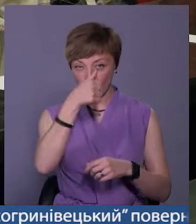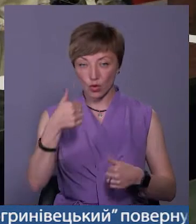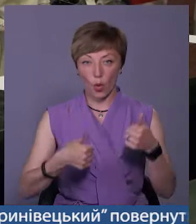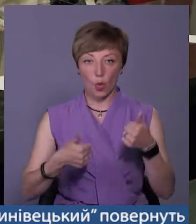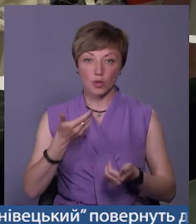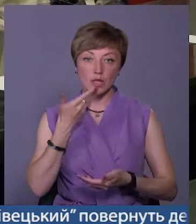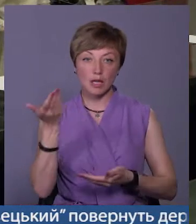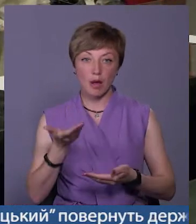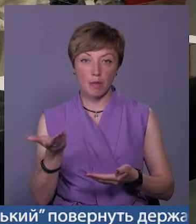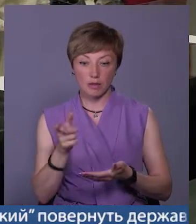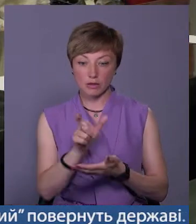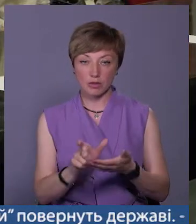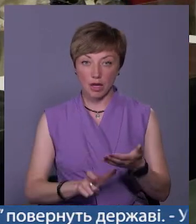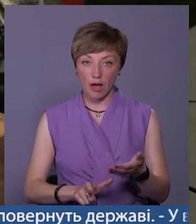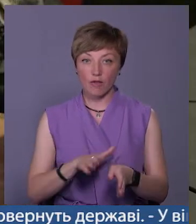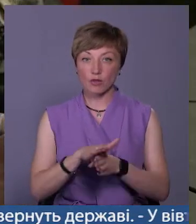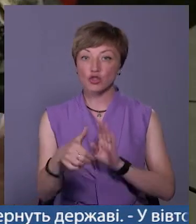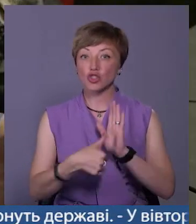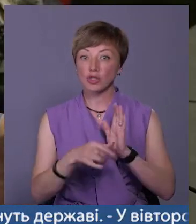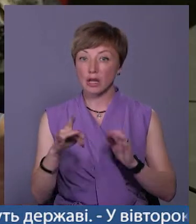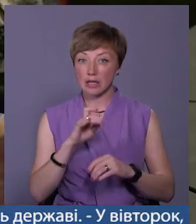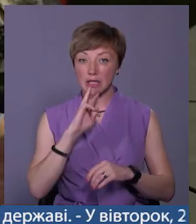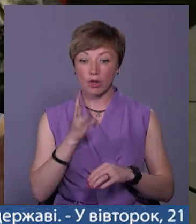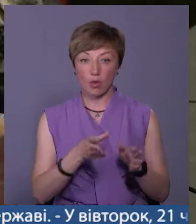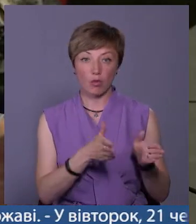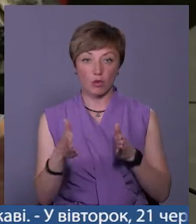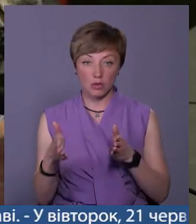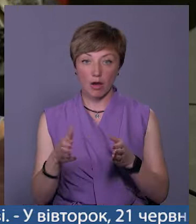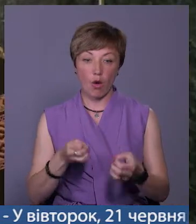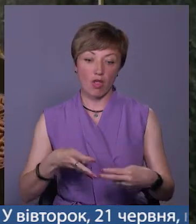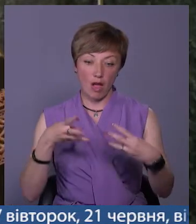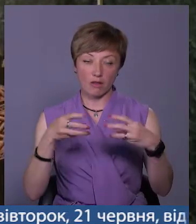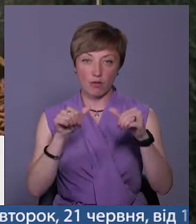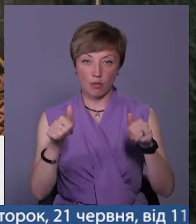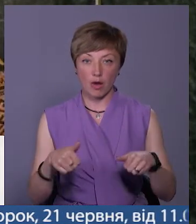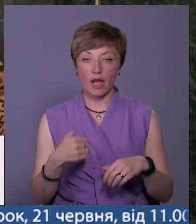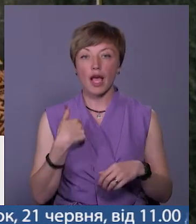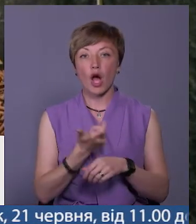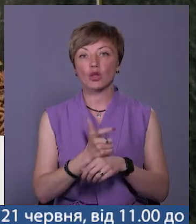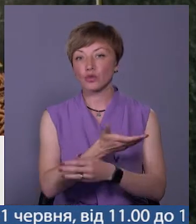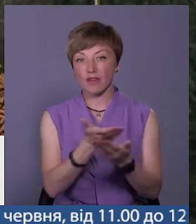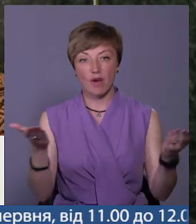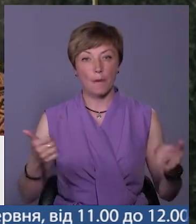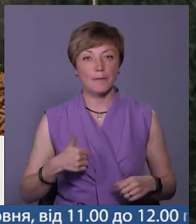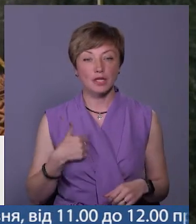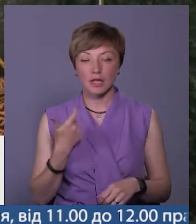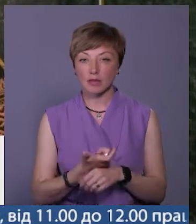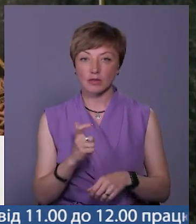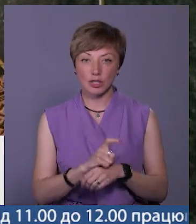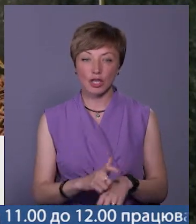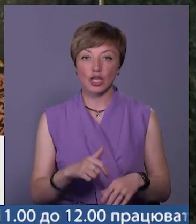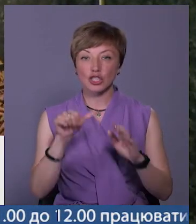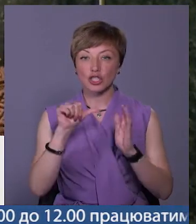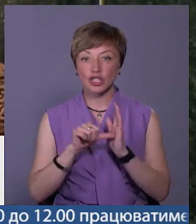-декламаторів «Слово нації» відбувся вже в шости. Третій рік поспіль – в онлайн-форматі. Я дуже вами пишаюсь, надзвичайно. Я